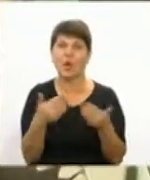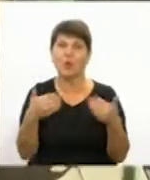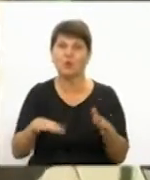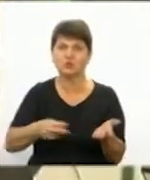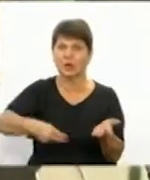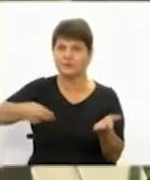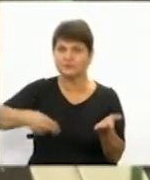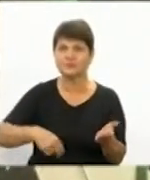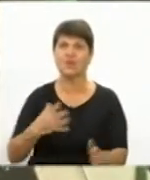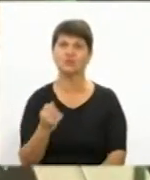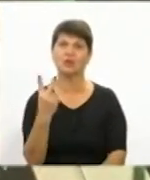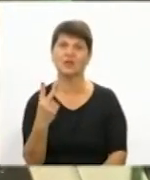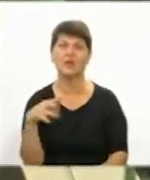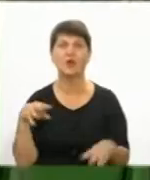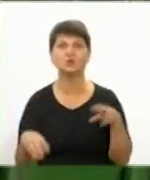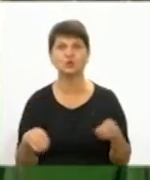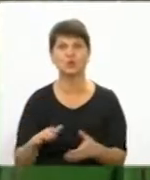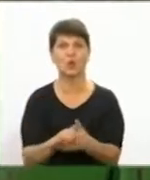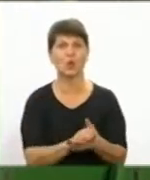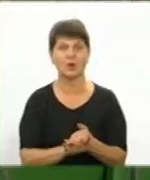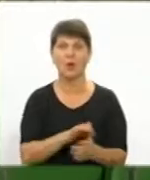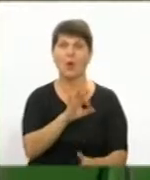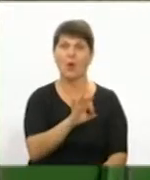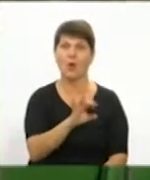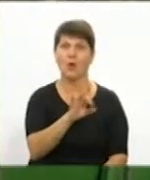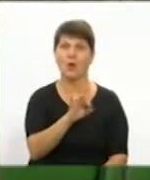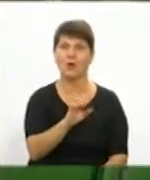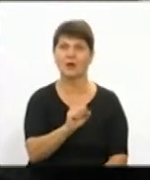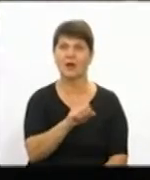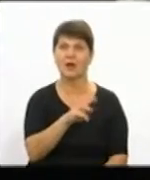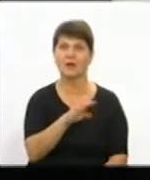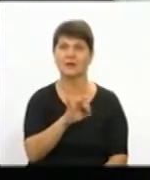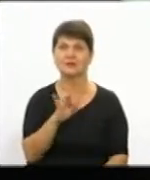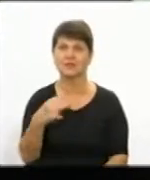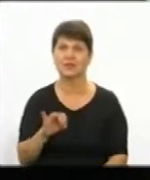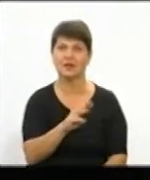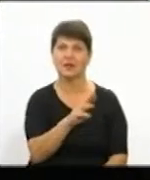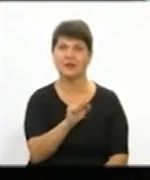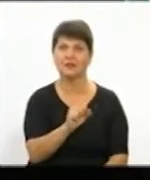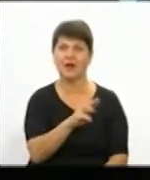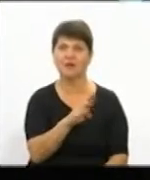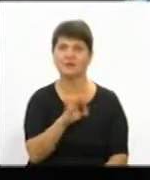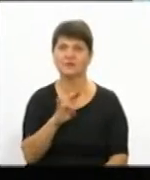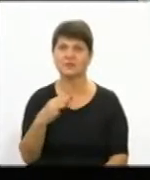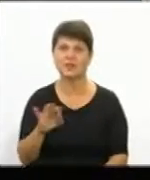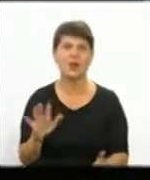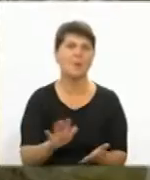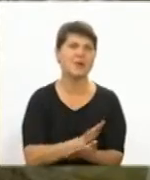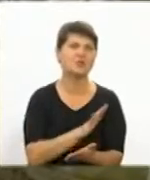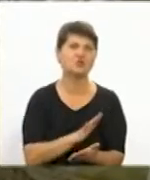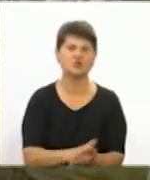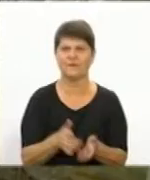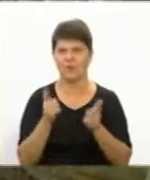угоди зі ще двома сусідніми громадами – Оратівською і Дашівською. Крім того, сміття безкоштовно готові приймати, в усіх охочих